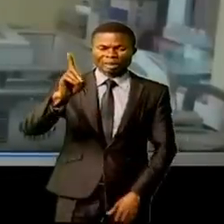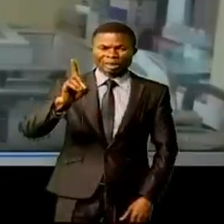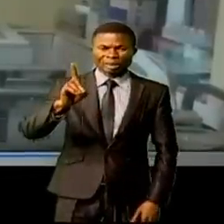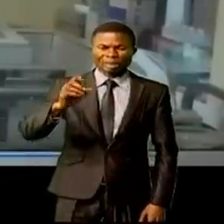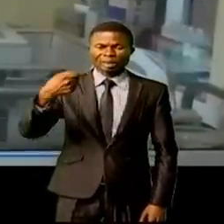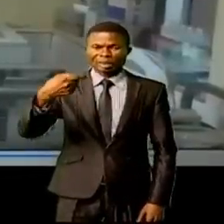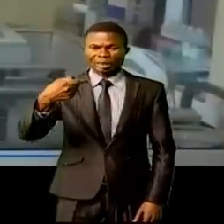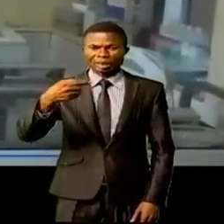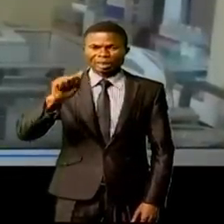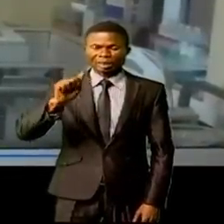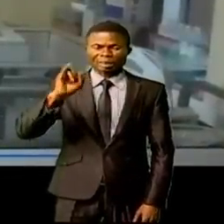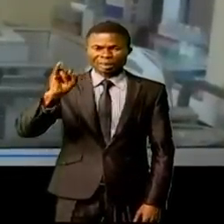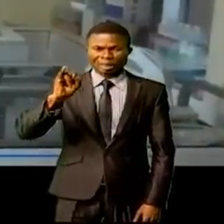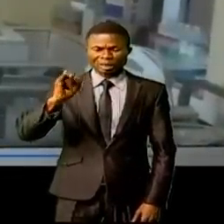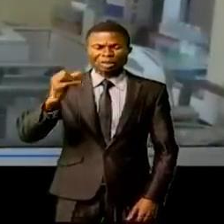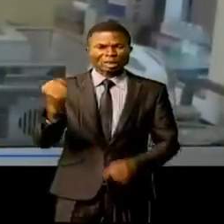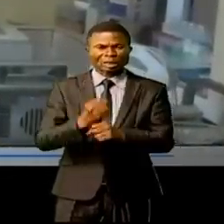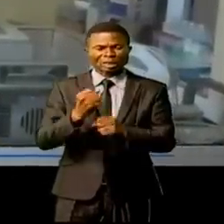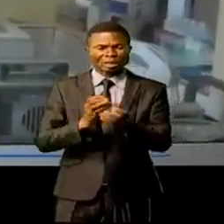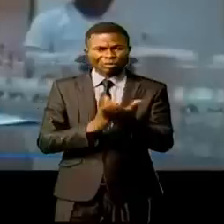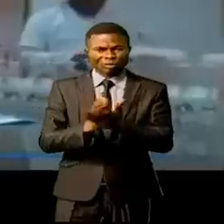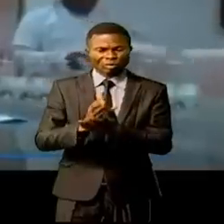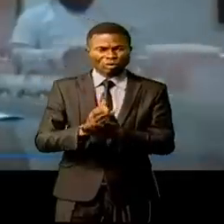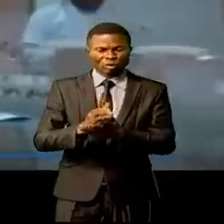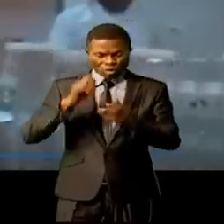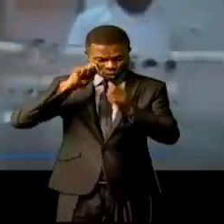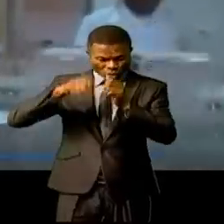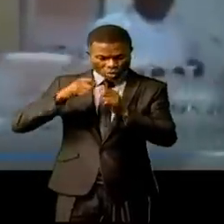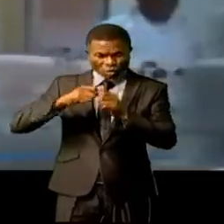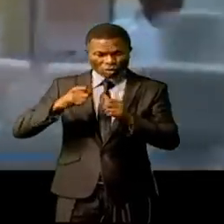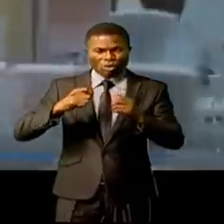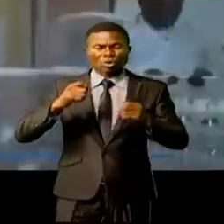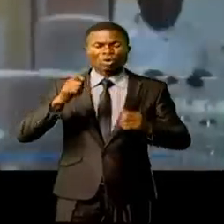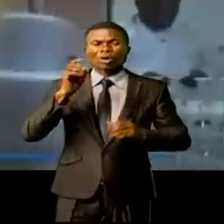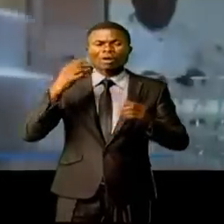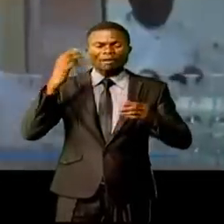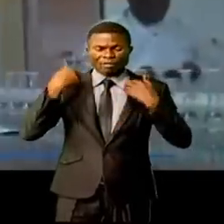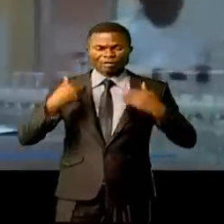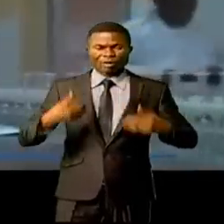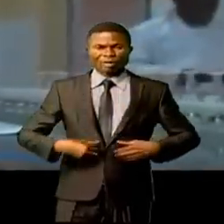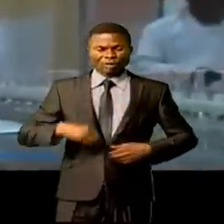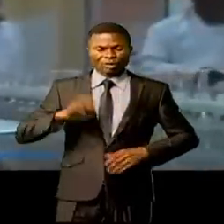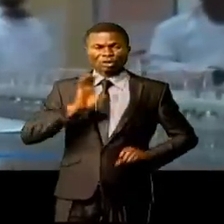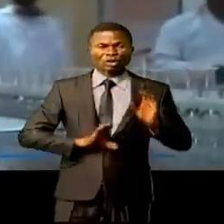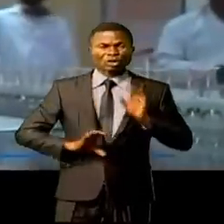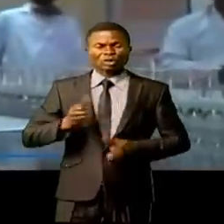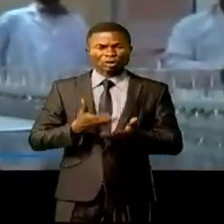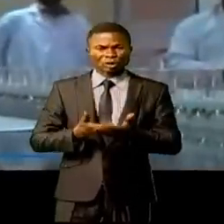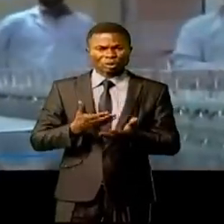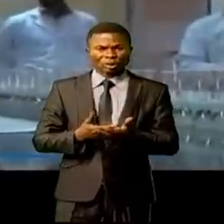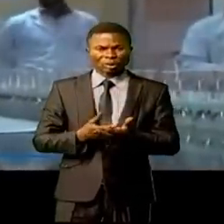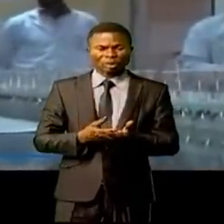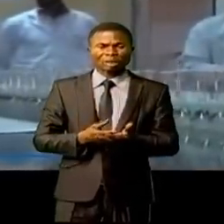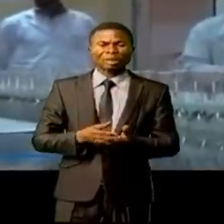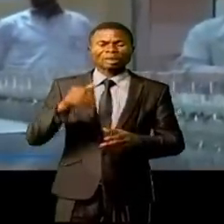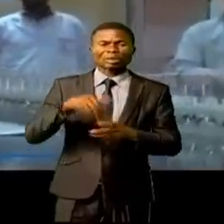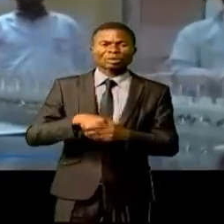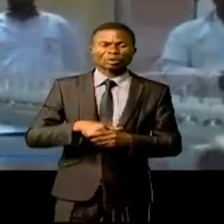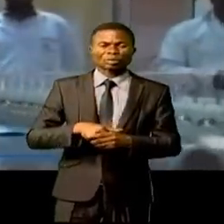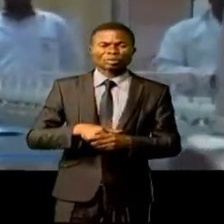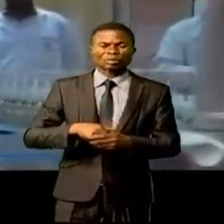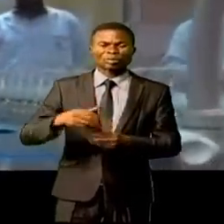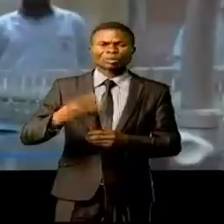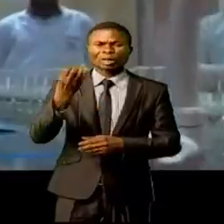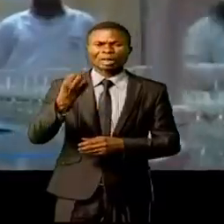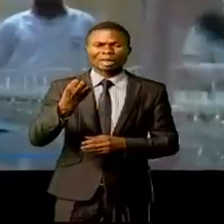à s'assurer du bon fonctionnement du laboratoire physico-chimique de l'Ushabungubungu situé à plus ou moins